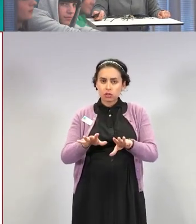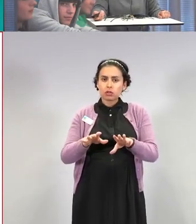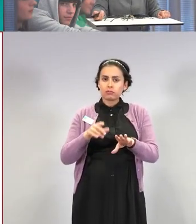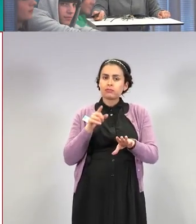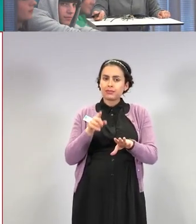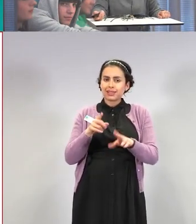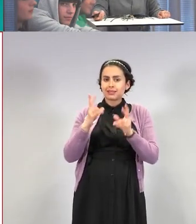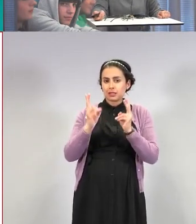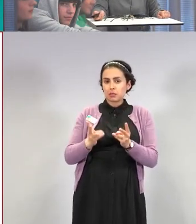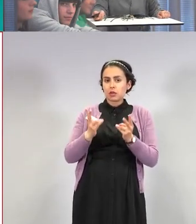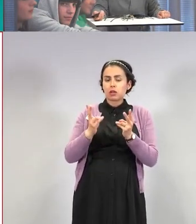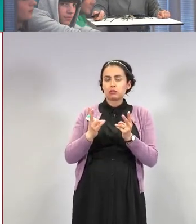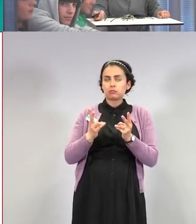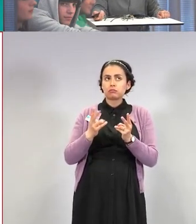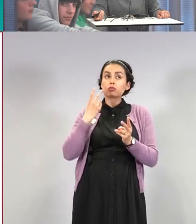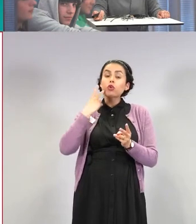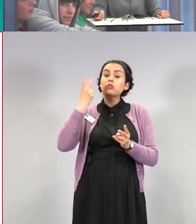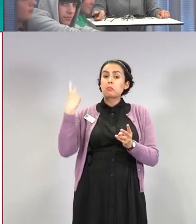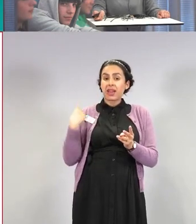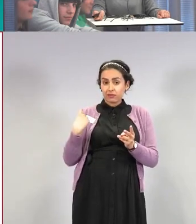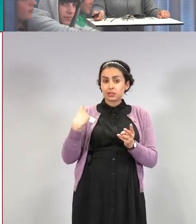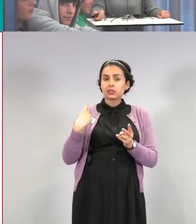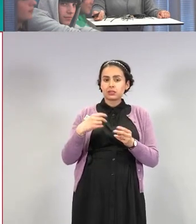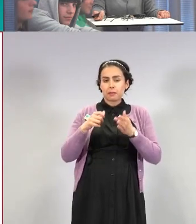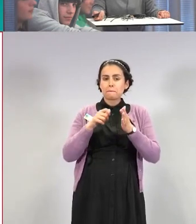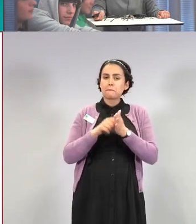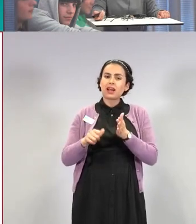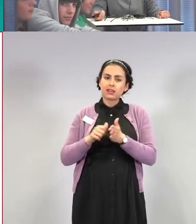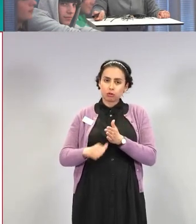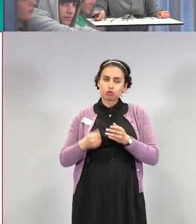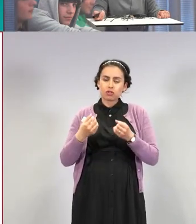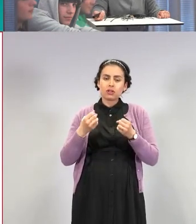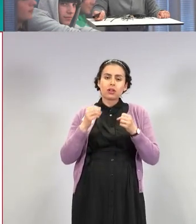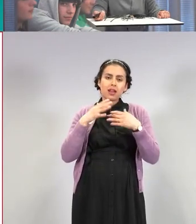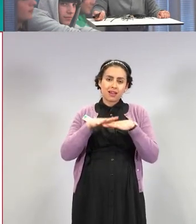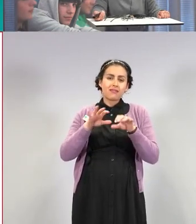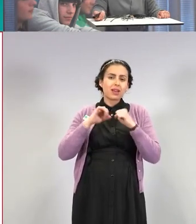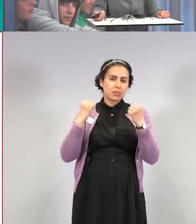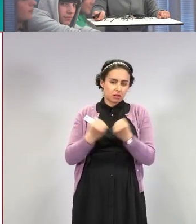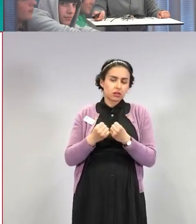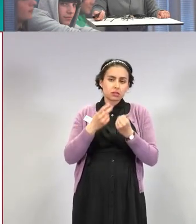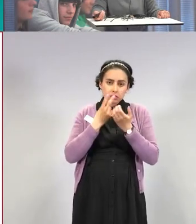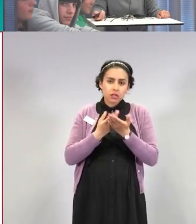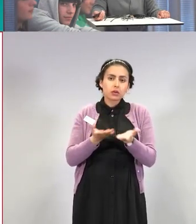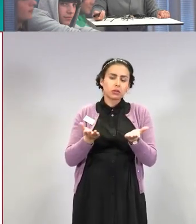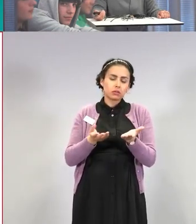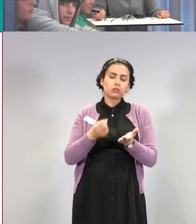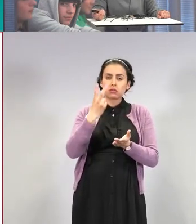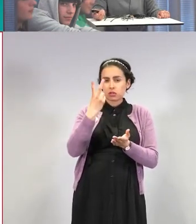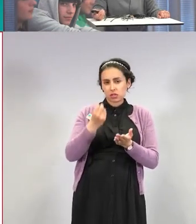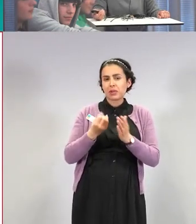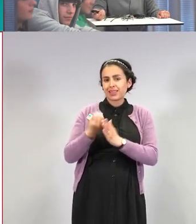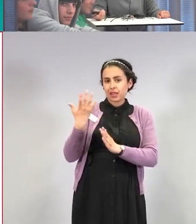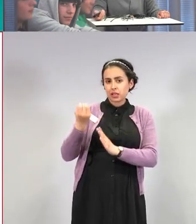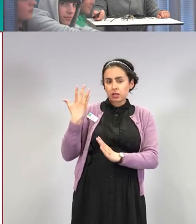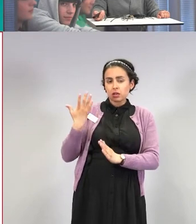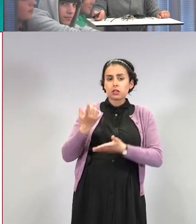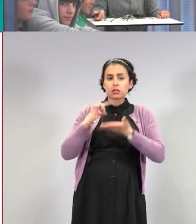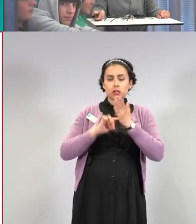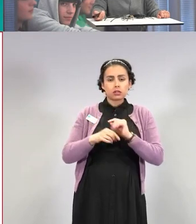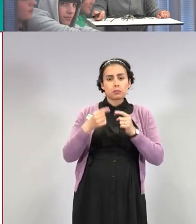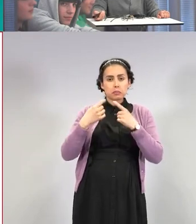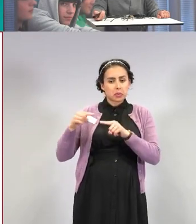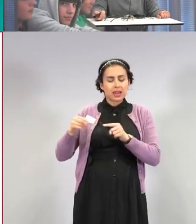tai toissapäiväisessä mallinnuswebinaarissa. Tässä on kaksi diaa siitä. Eli tässä on erilaisia ikäryhmiä